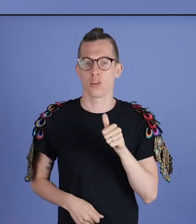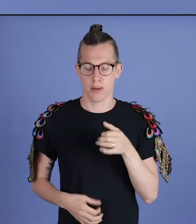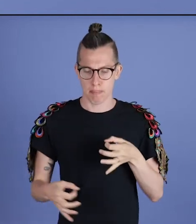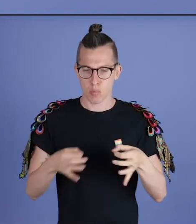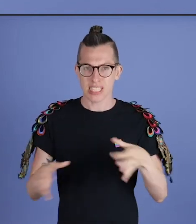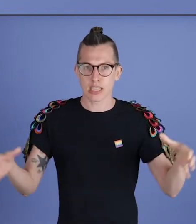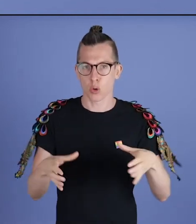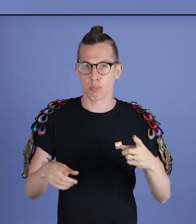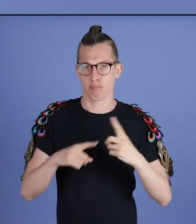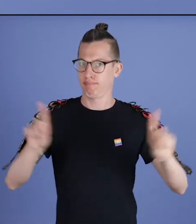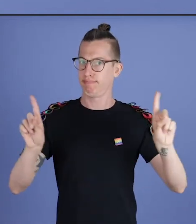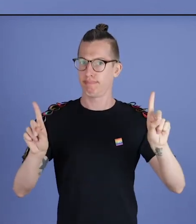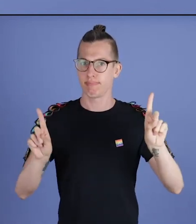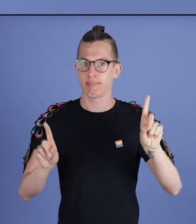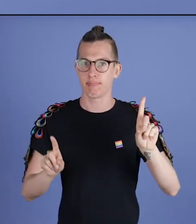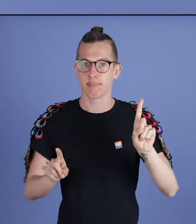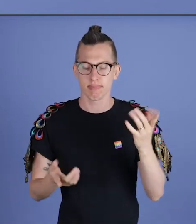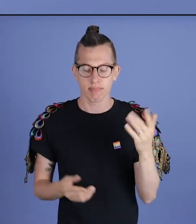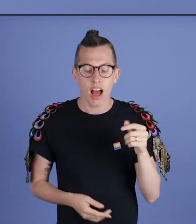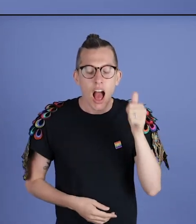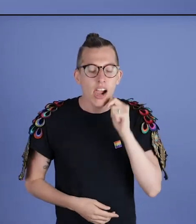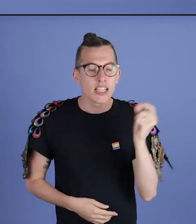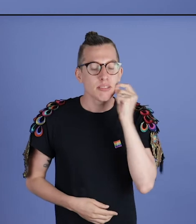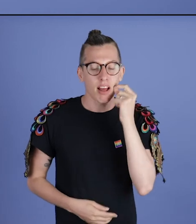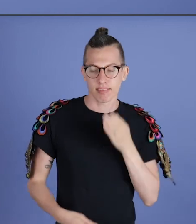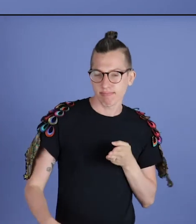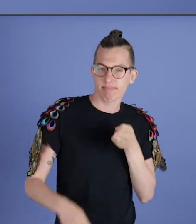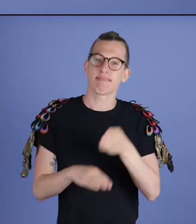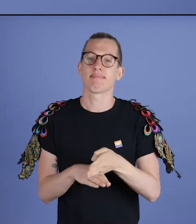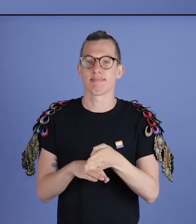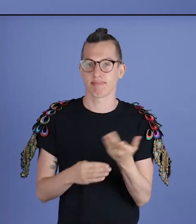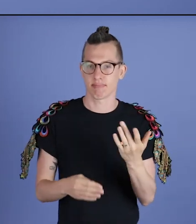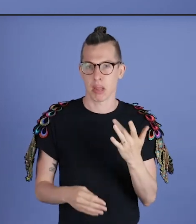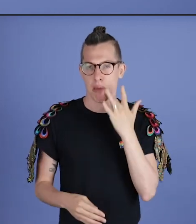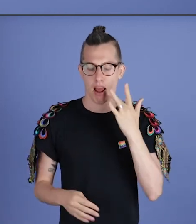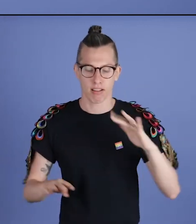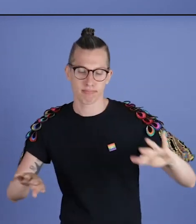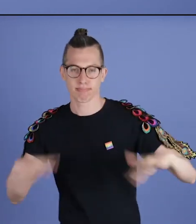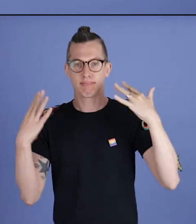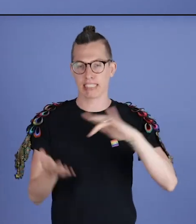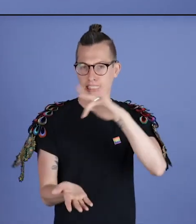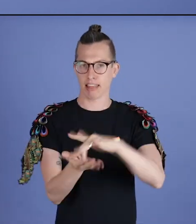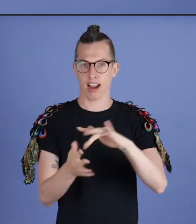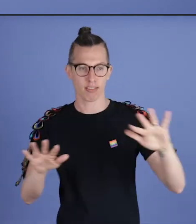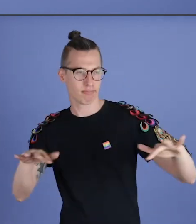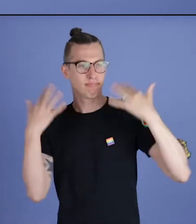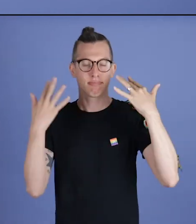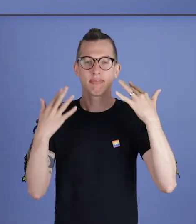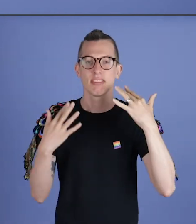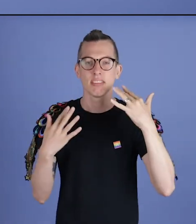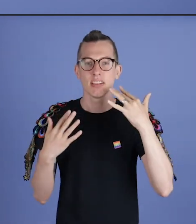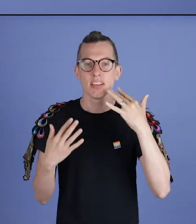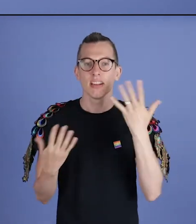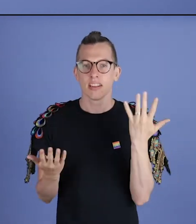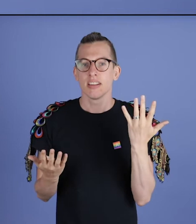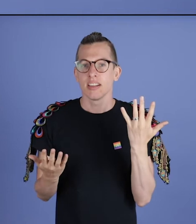zijn en nu als vrouw zijn ook je positie in de groep veranderd. Als man, gelijk waar je eigenlijk ook binnenstapt, worden